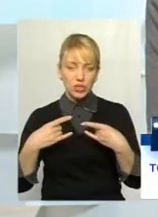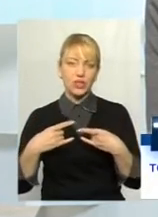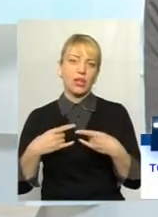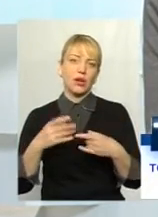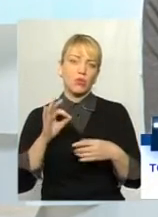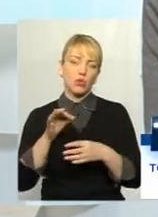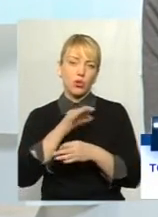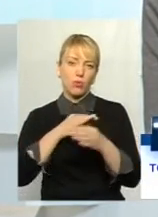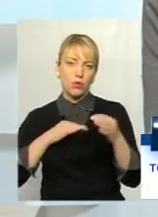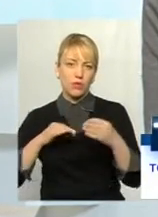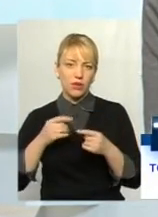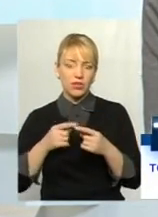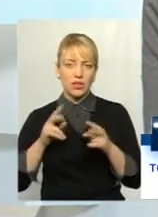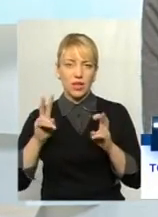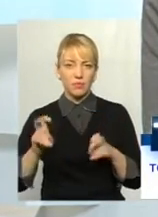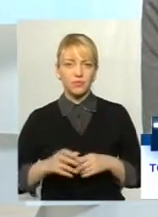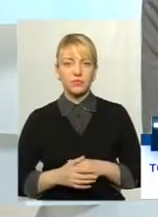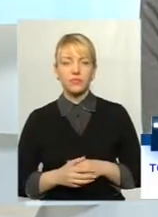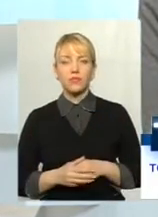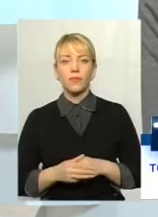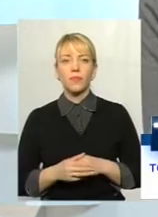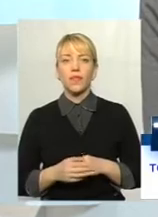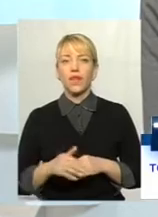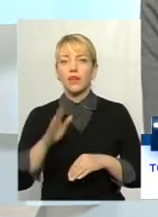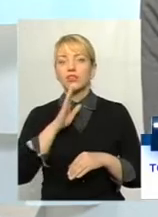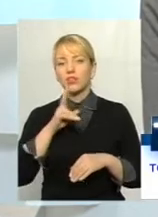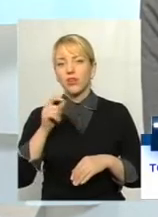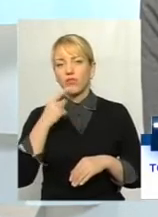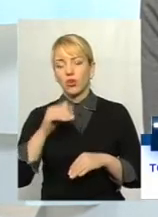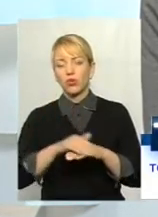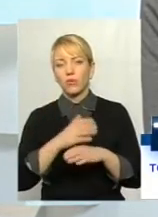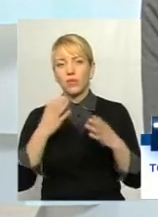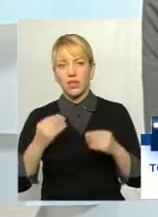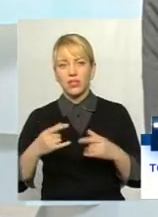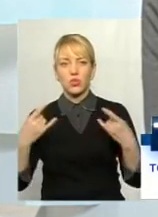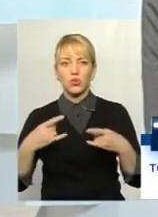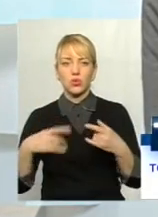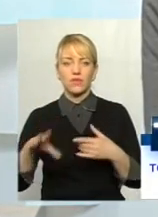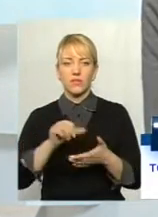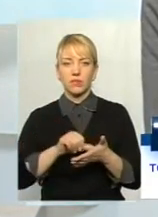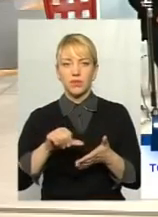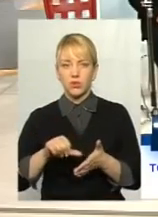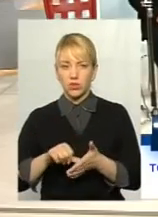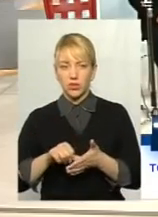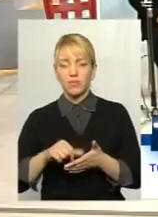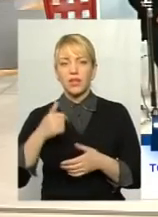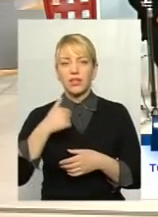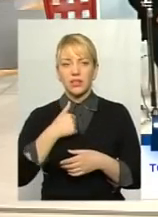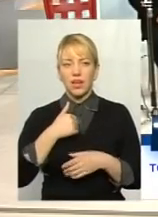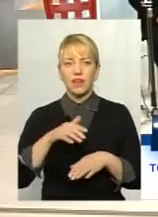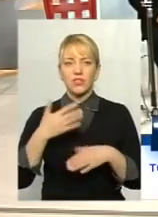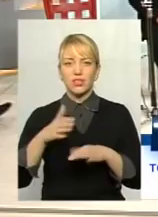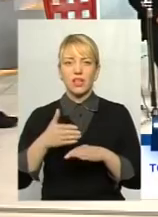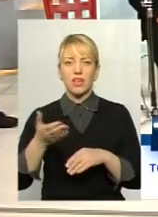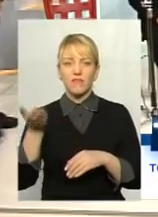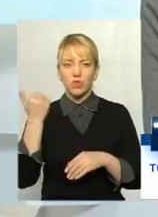Говоріть, будь ласка. Алло, доброго дня. Доброго здоров'я. Доброго дня. Тому дію всі присутні. Я дуже давно часто